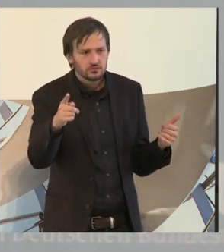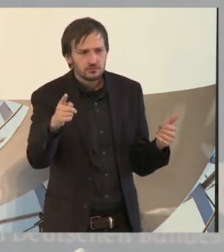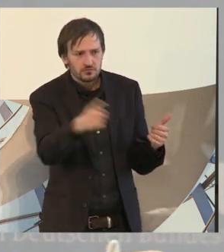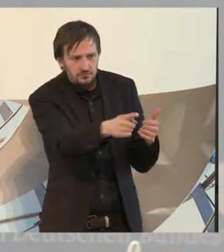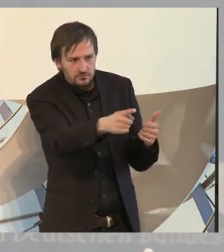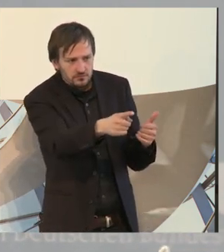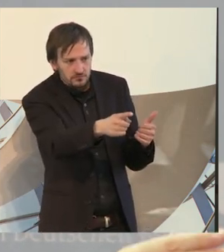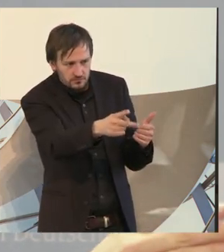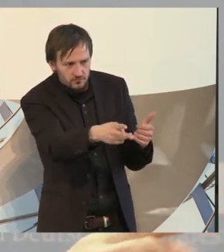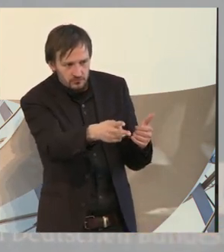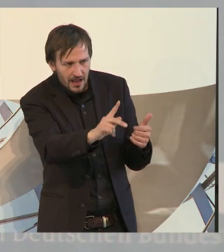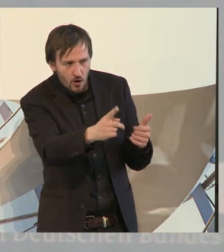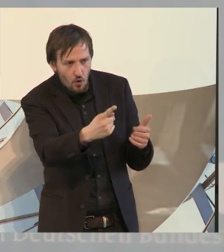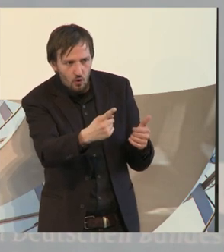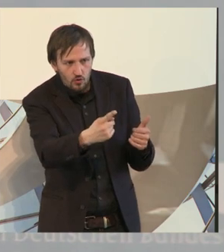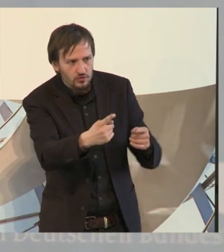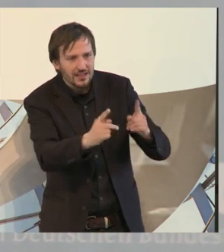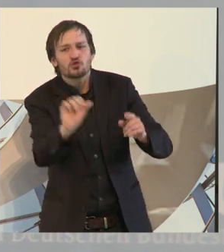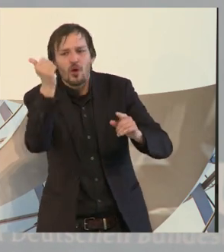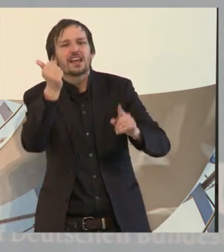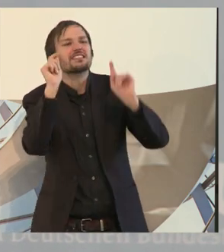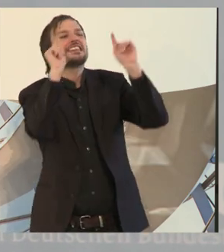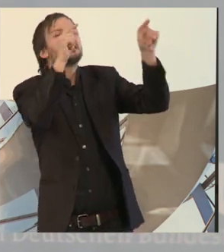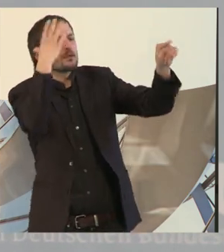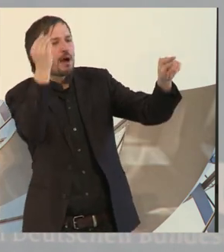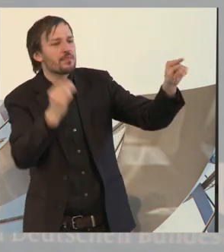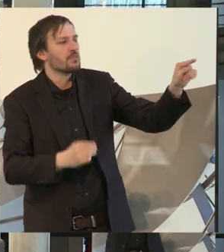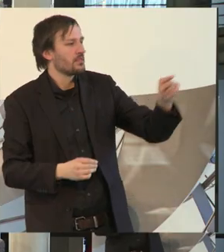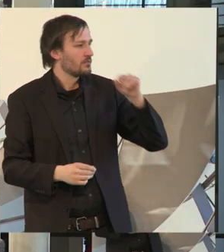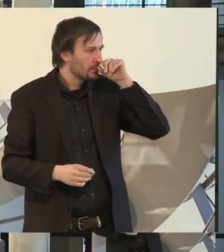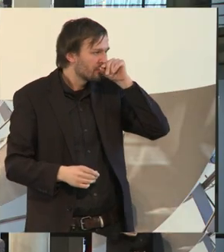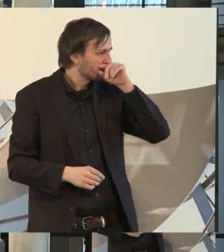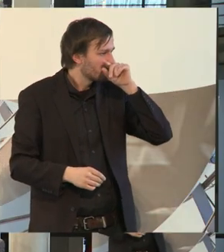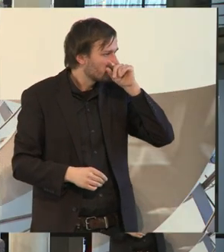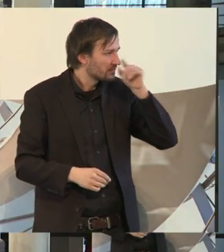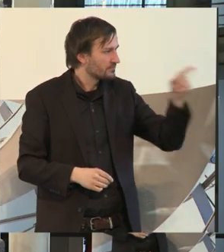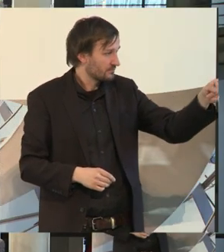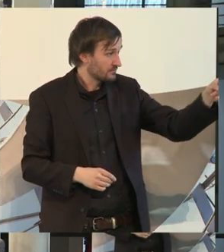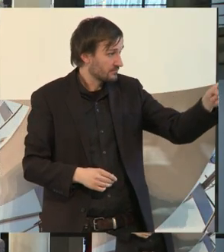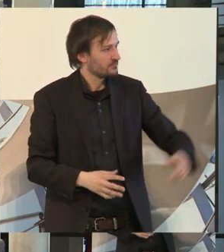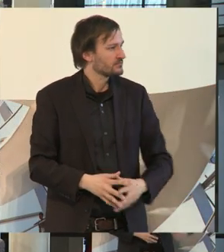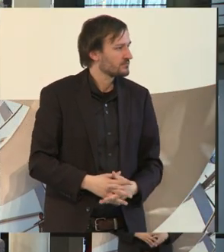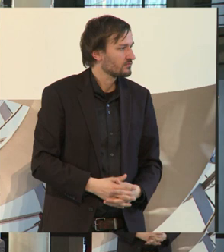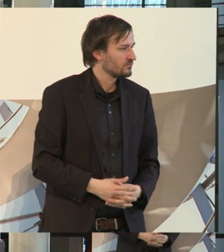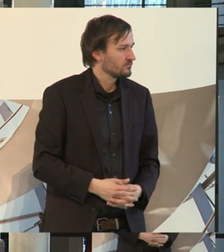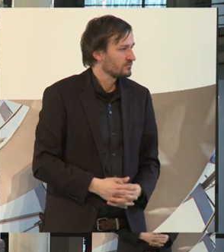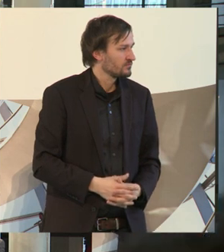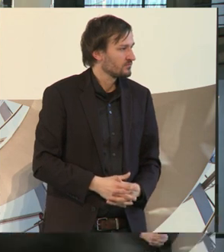richtig gesehen habe. Dann würde ich erst Sie bitten, den Herrn da hinten mit Mikrofon. Ja, kommt, ist auf dem Weg.